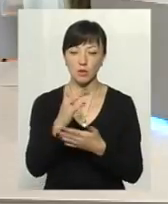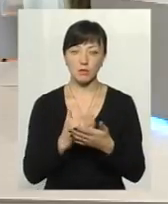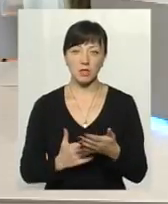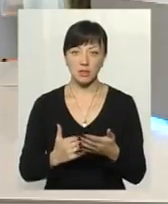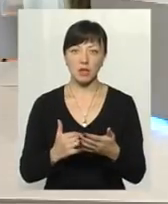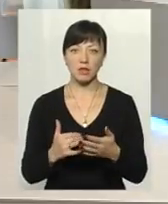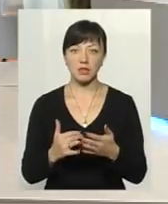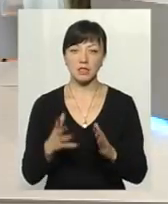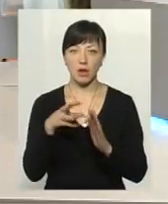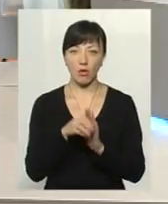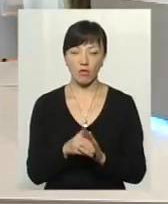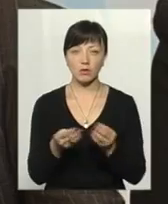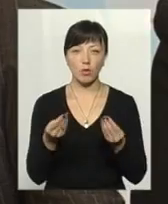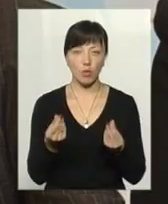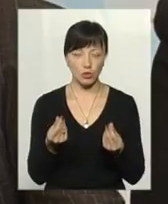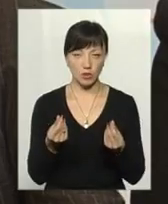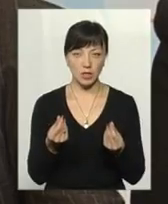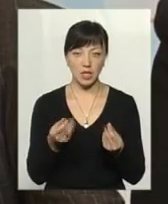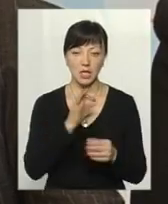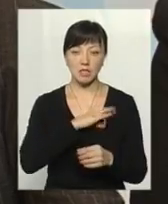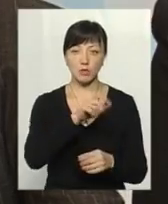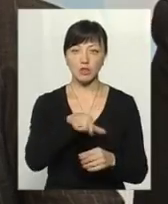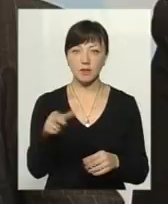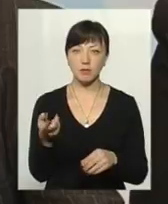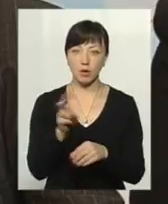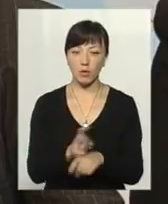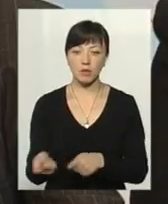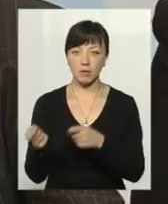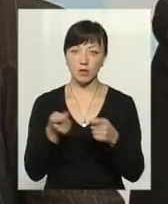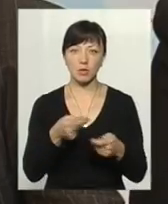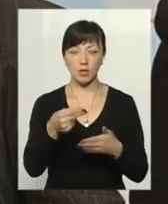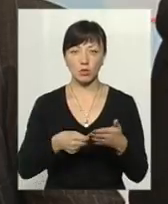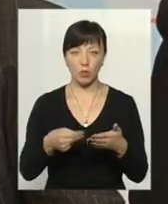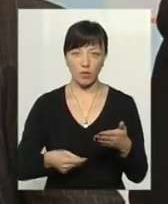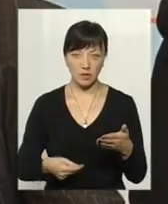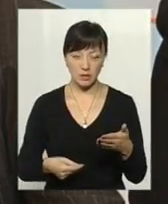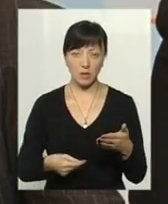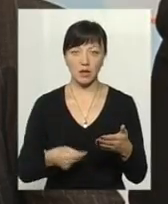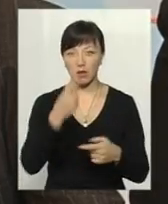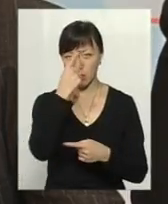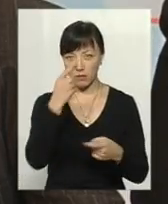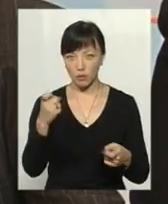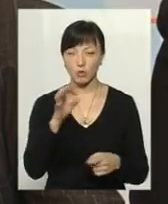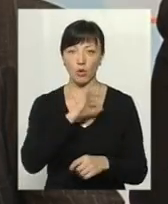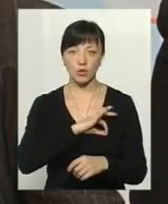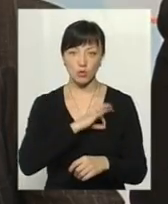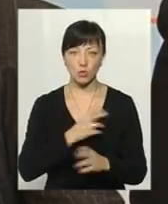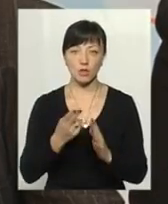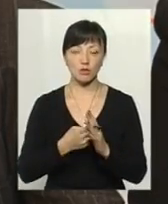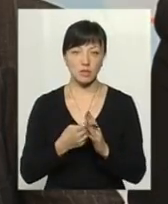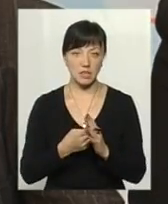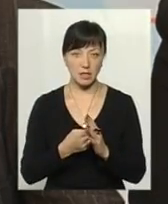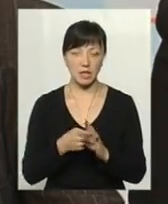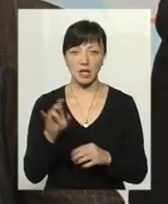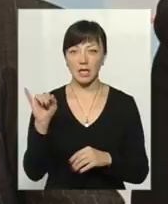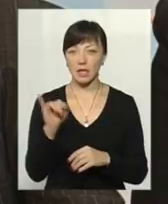зараховуються кошти. Споживачі приходять, приносять до нас довідки і повідомлення про те, що вони користуються субсидією.